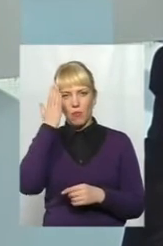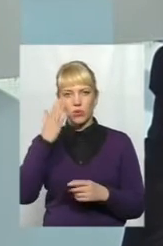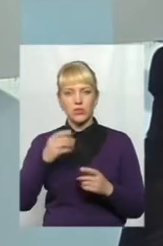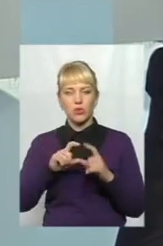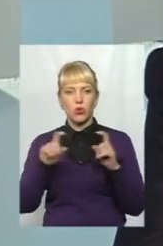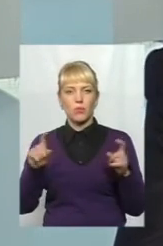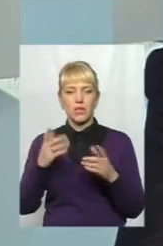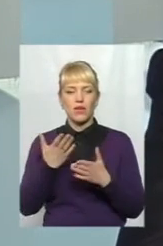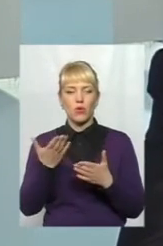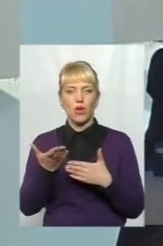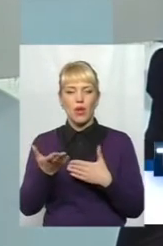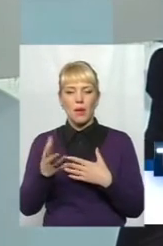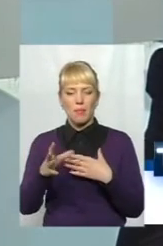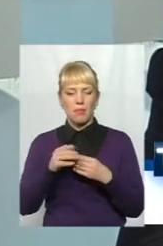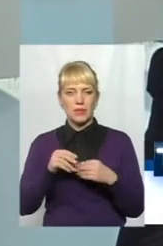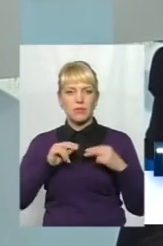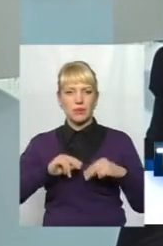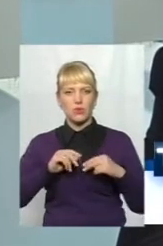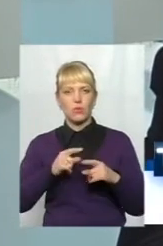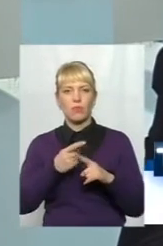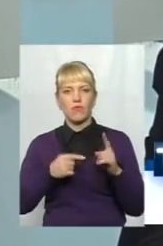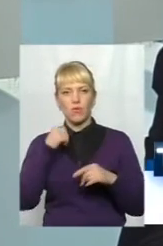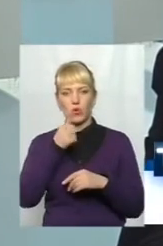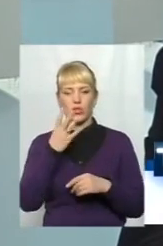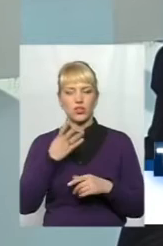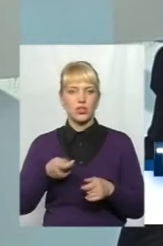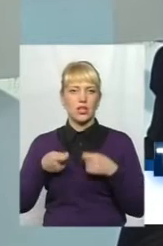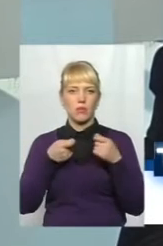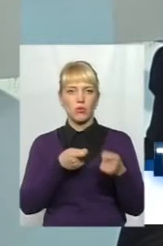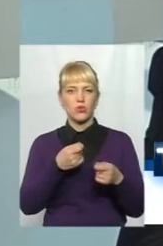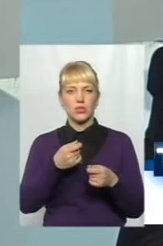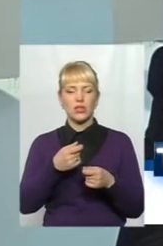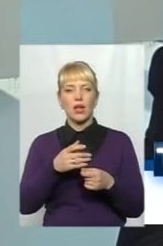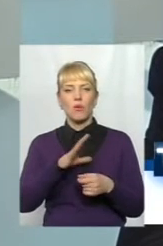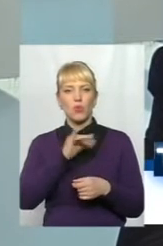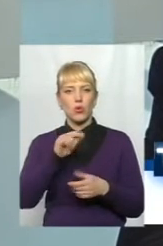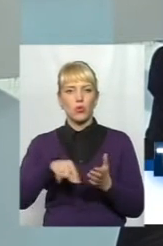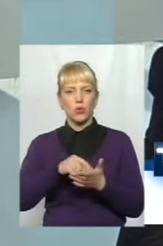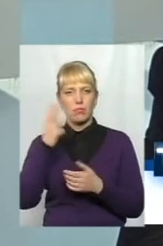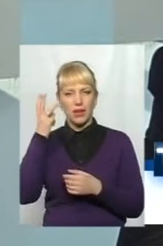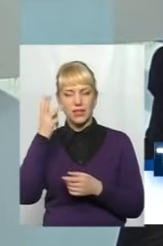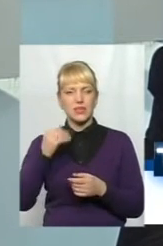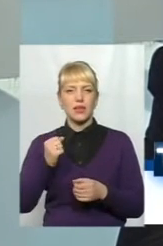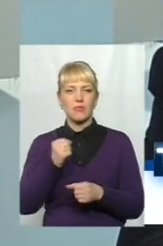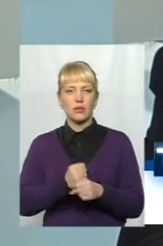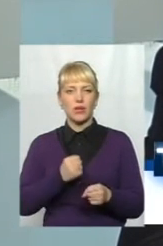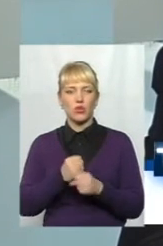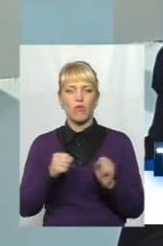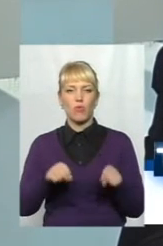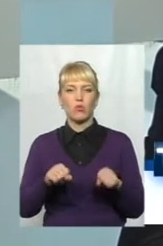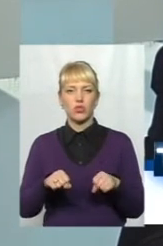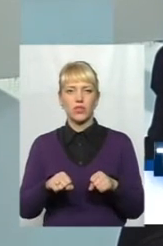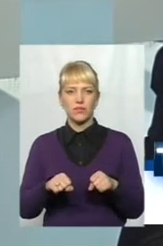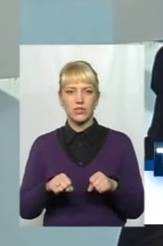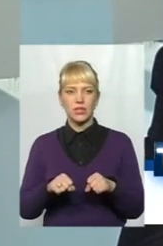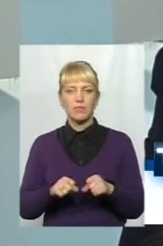великої. Ми працюємо, працюємо вже близько пів року, чотири поїздки вони мали сюди в Хмельницький, відпрацьовуємо можливість, скажімо